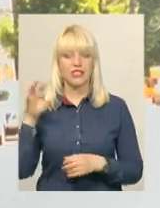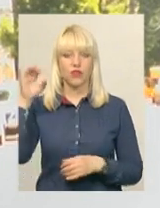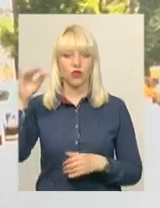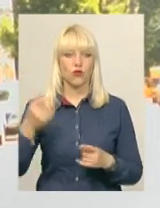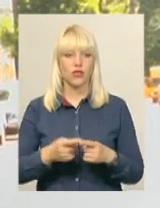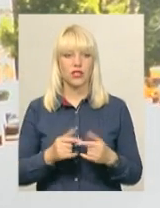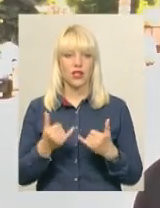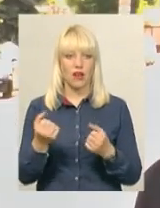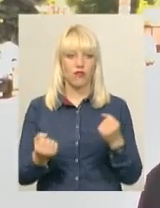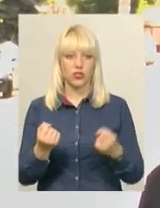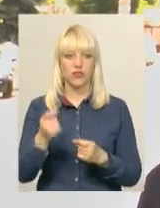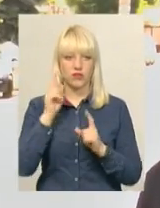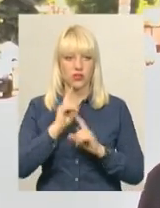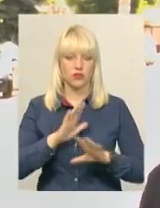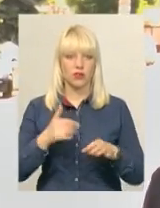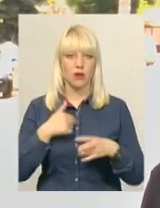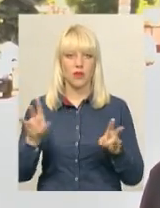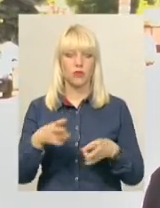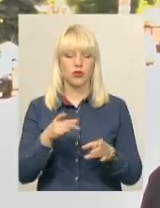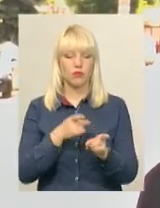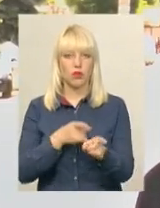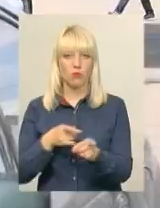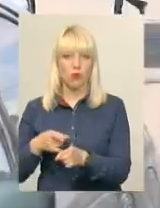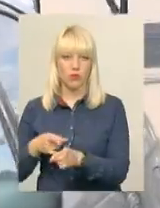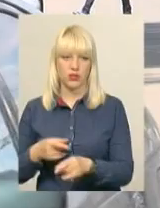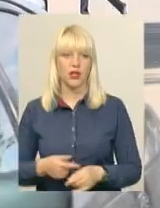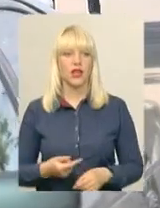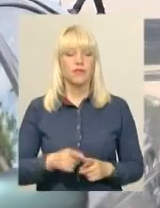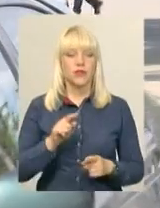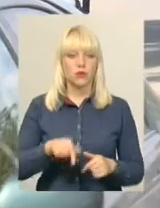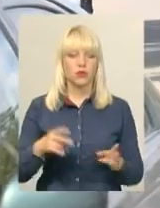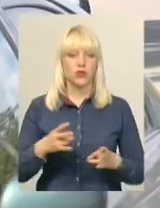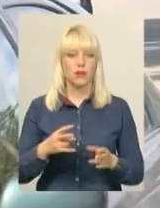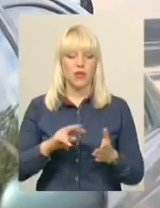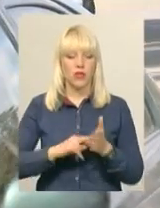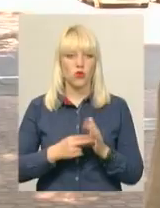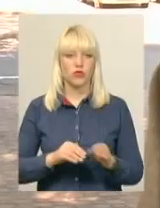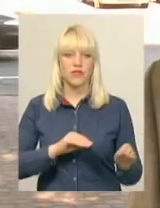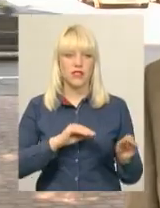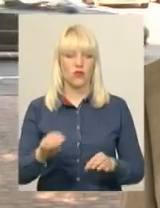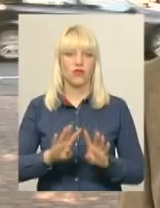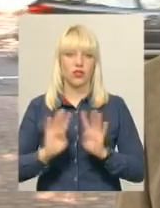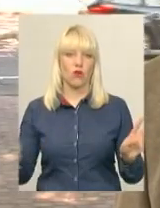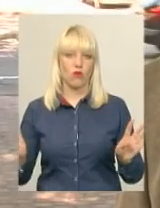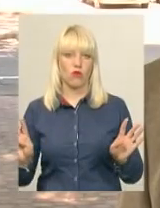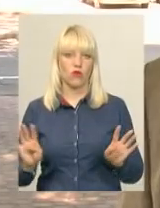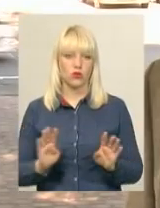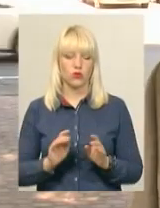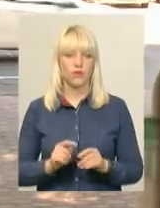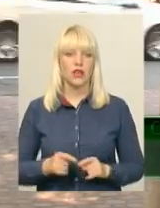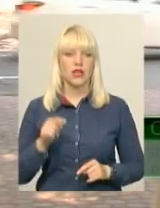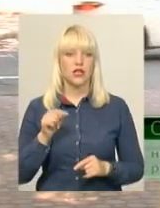досить незручно. Нам не потрібні пробки, особливо перед кругом. Тут планують встановити огорожо. Там буде